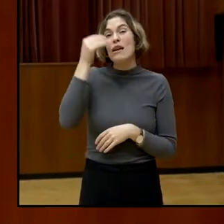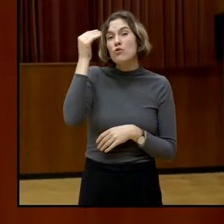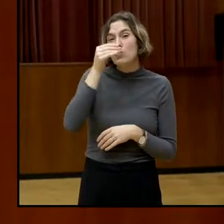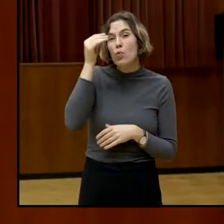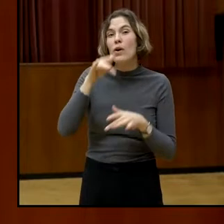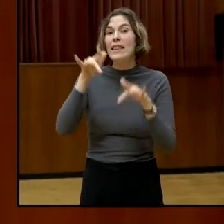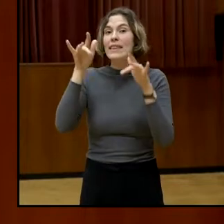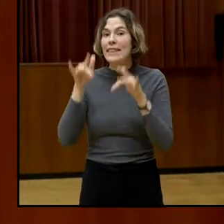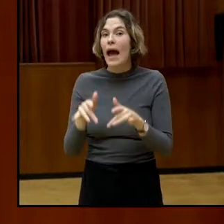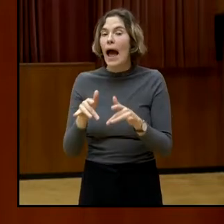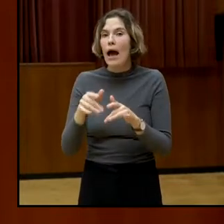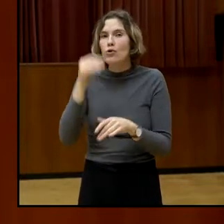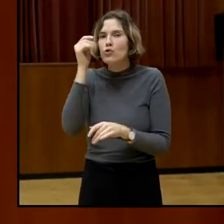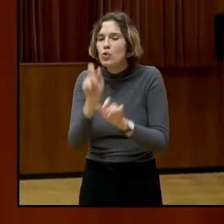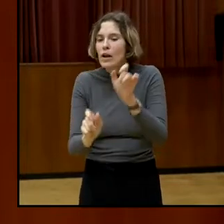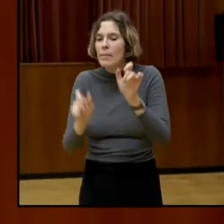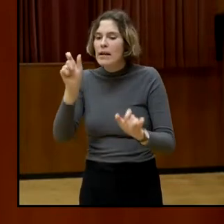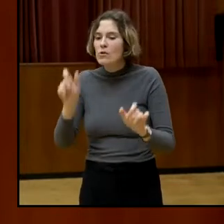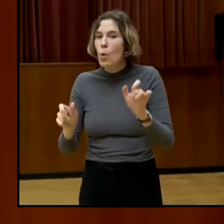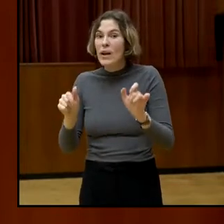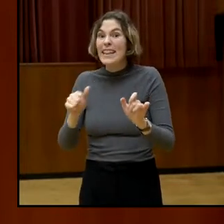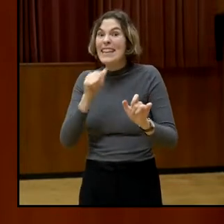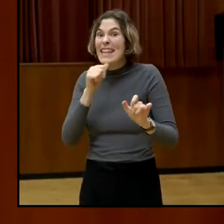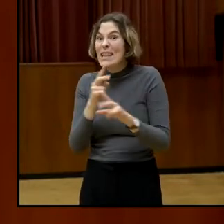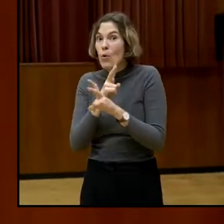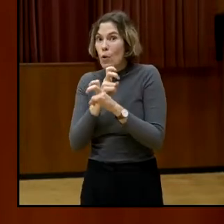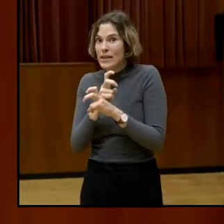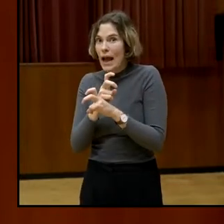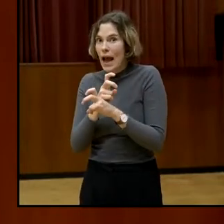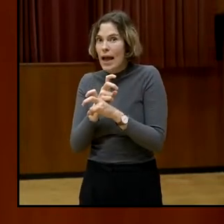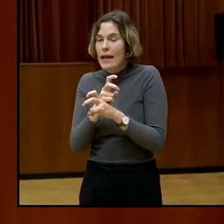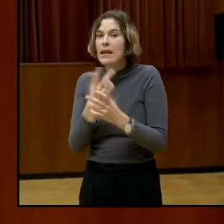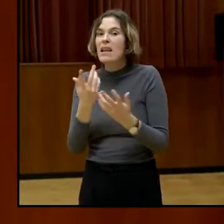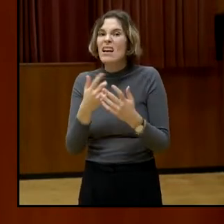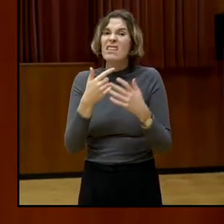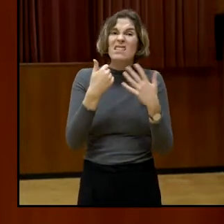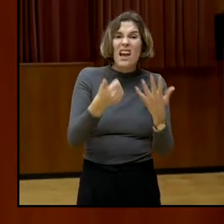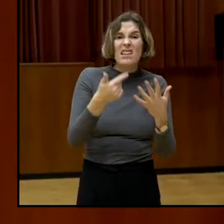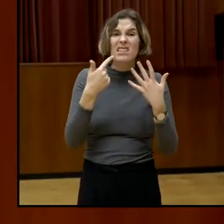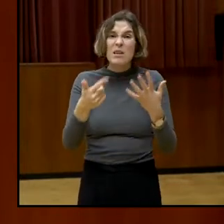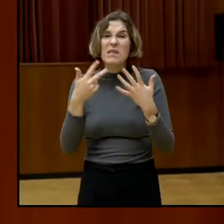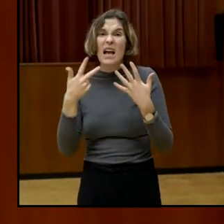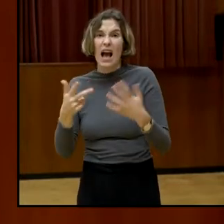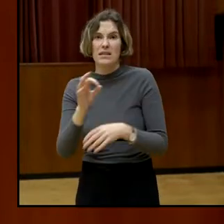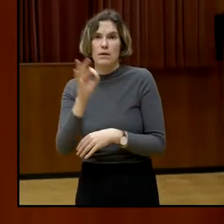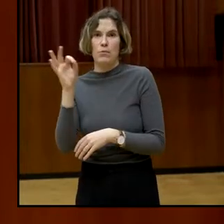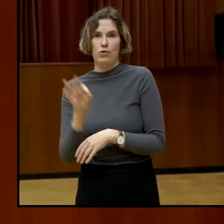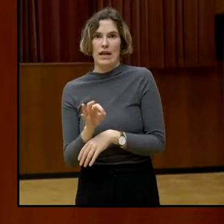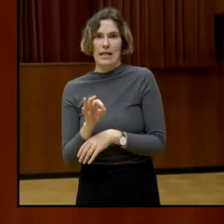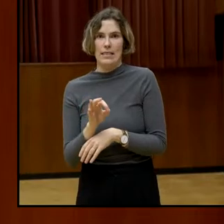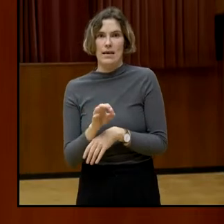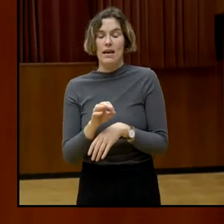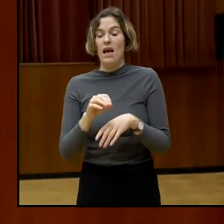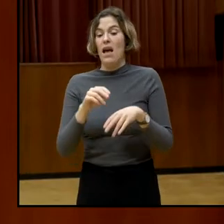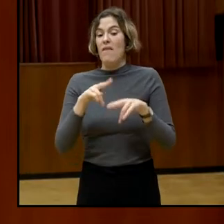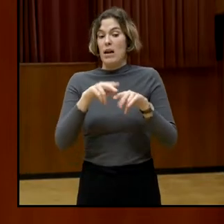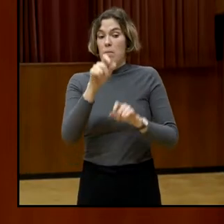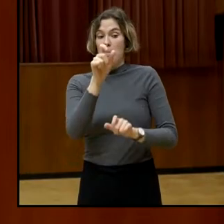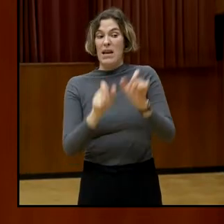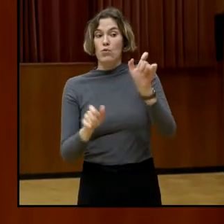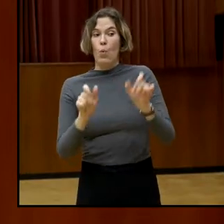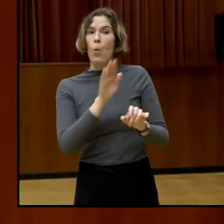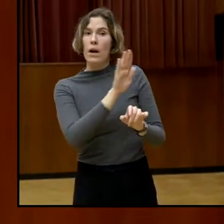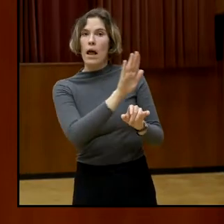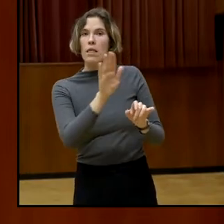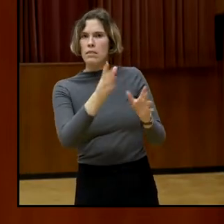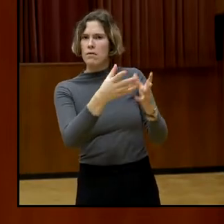70, 80 und mehr Prozent. Der Wahlausschluss kann dazu führen, dass Nicht-StaatsbürgerInnen ihr Interesse